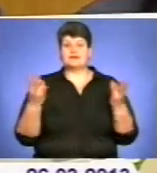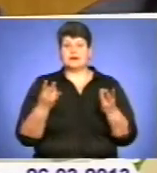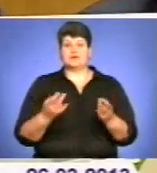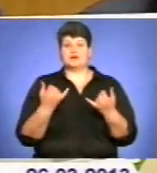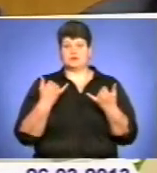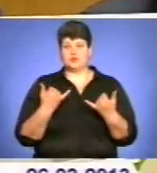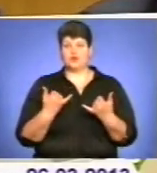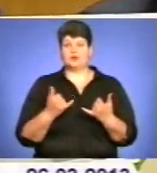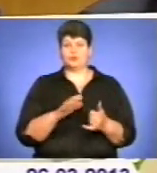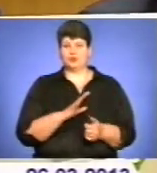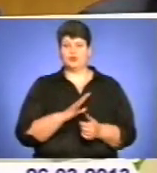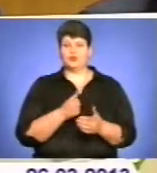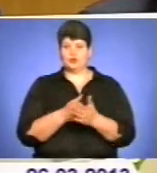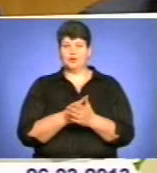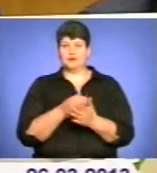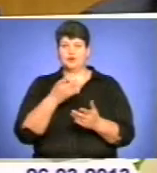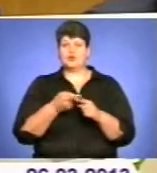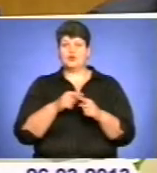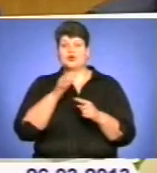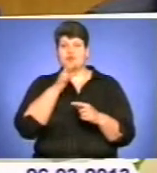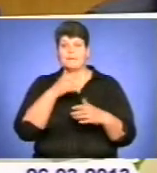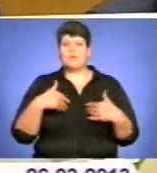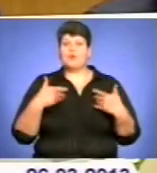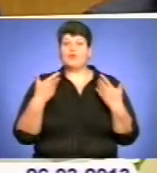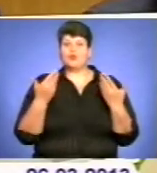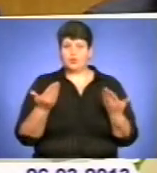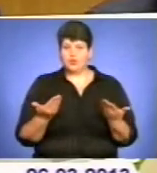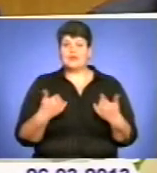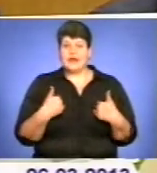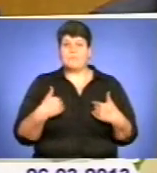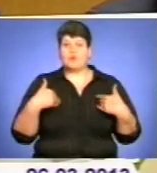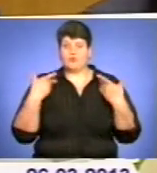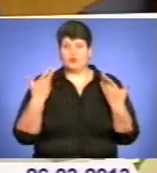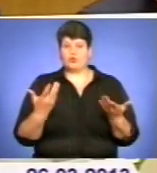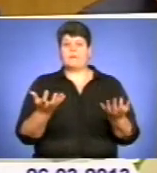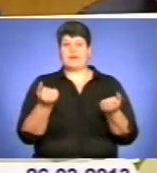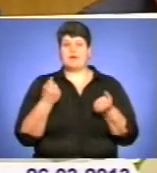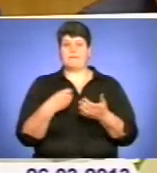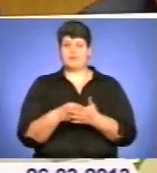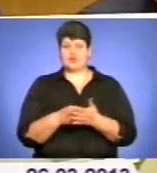часу. Я пропоную, приймаємо бюджет